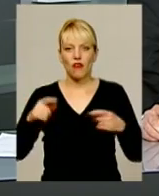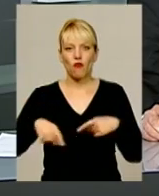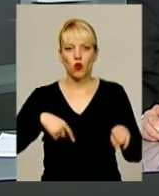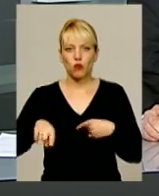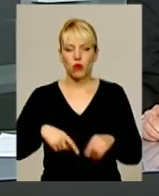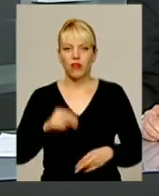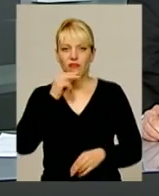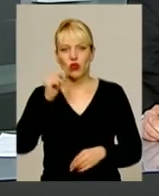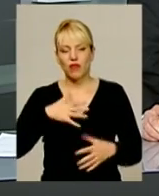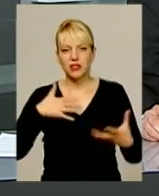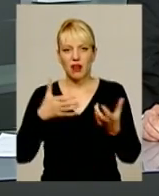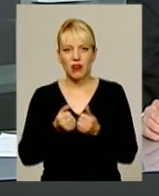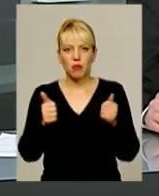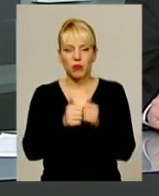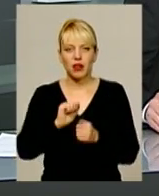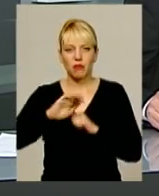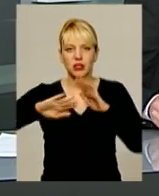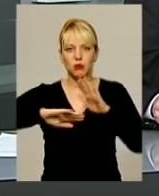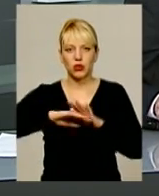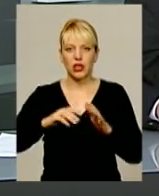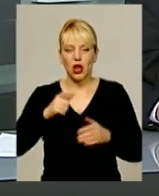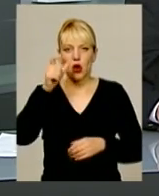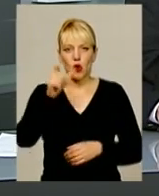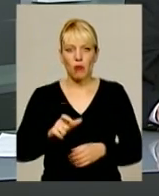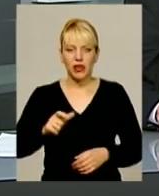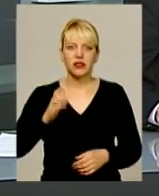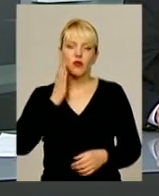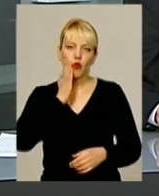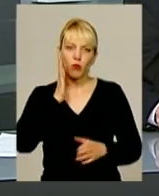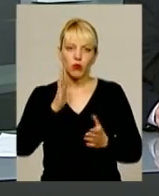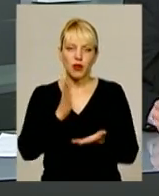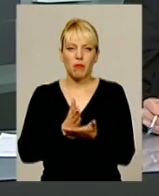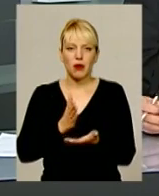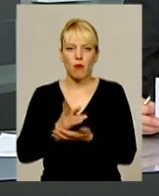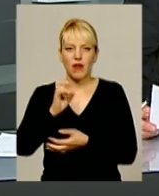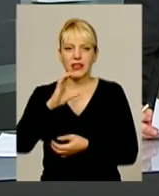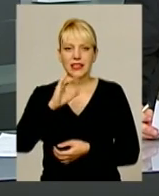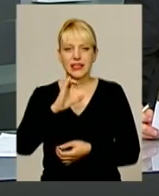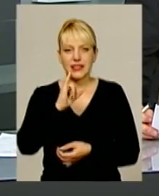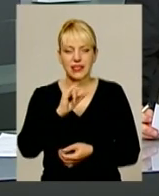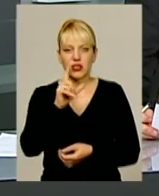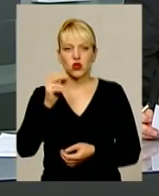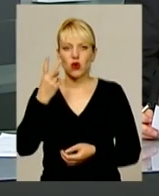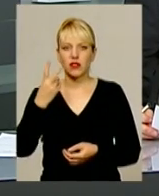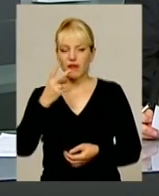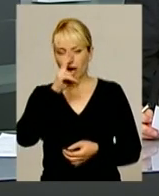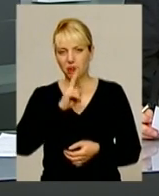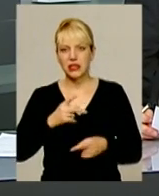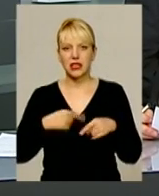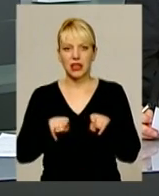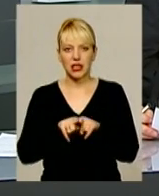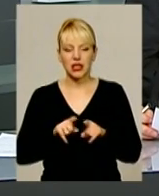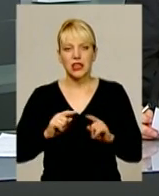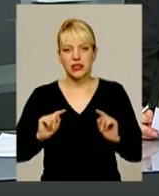Винуватець аварії поблизу Кам'янця-Подільського громадянин Молдови буде перебувати у СІЗО два місяці. Таку міру запобіжного